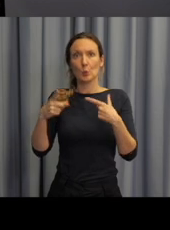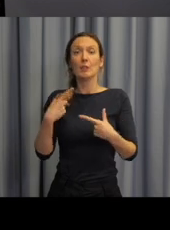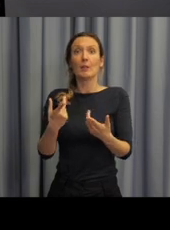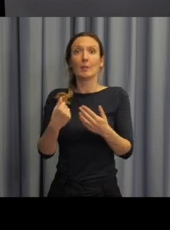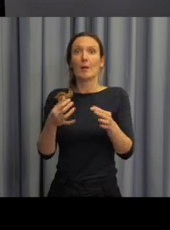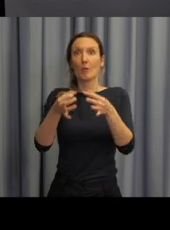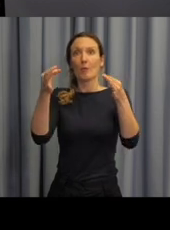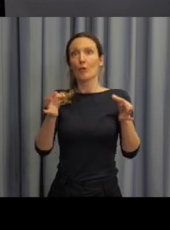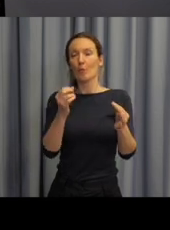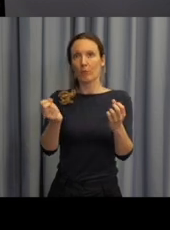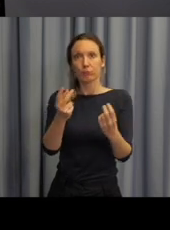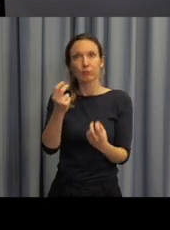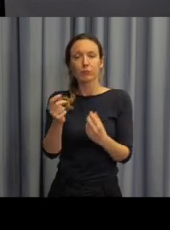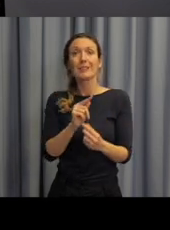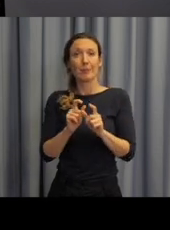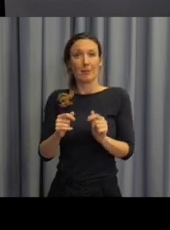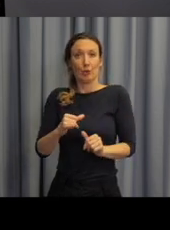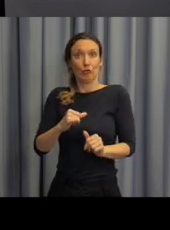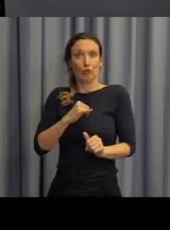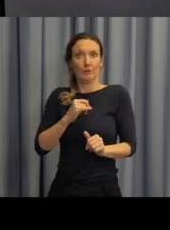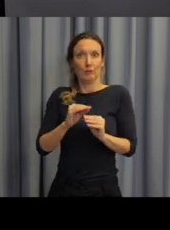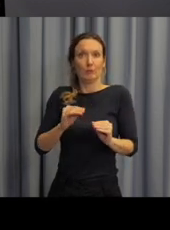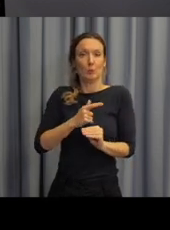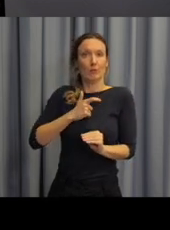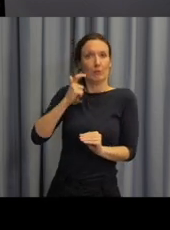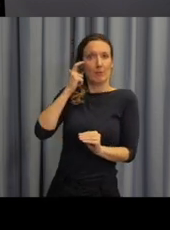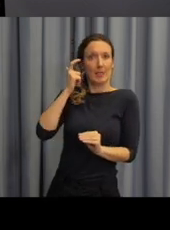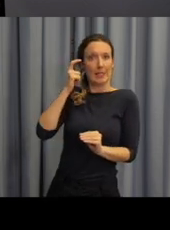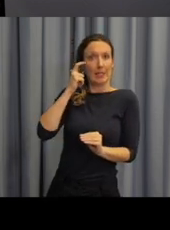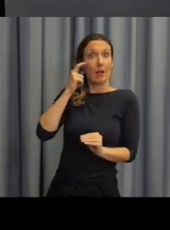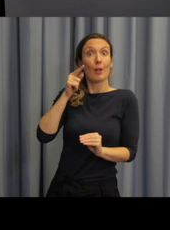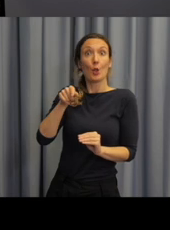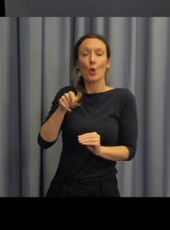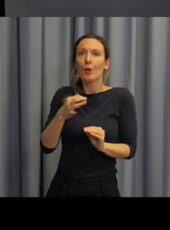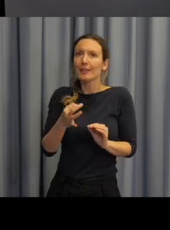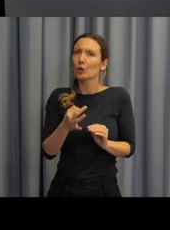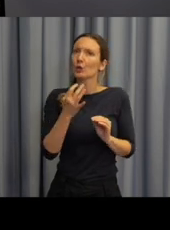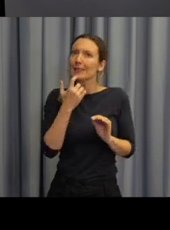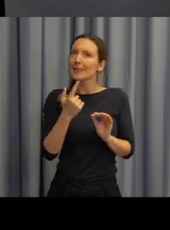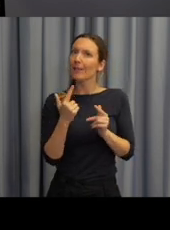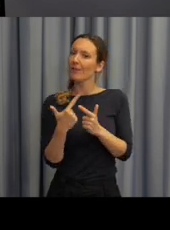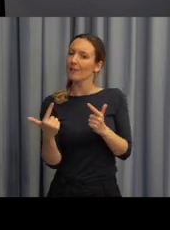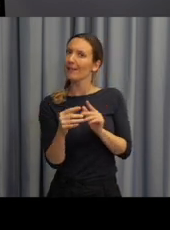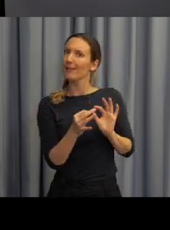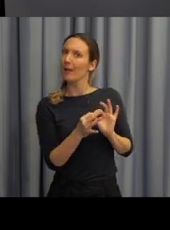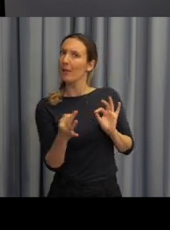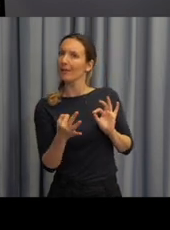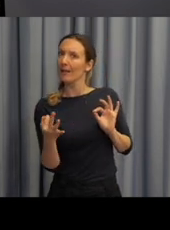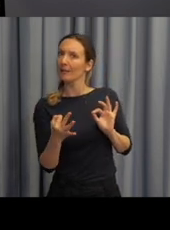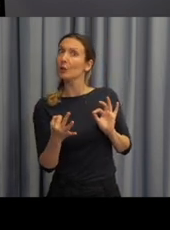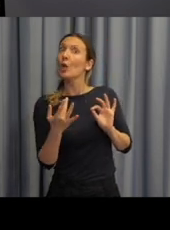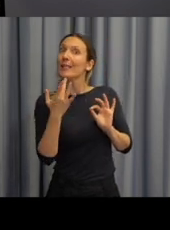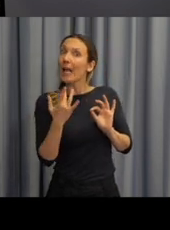vlastně pro nás znamená, předem si promyslet, jakým způsobem budeme žákům ten, který gramatický jev, signalizovat a